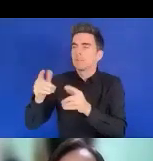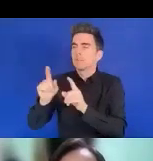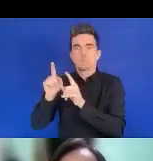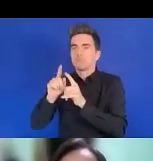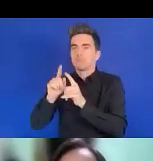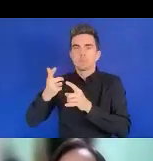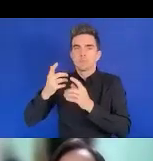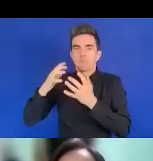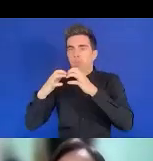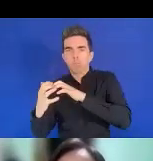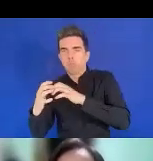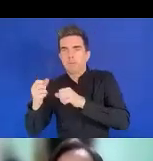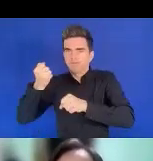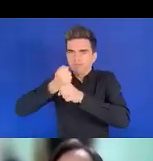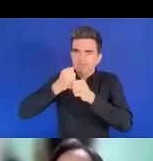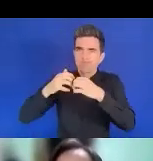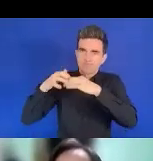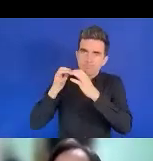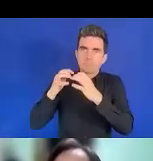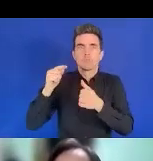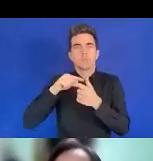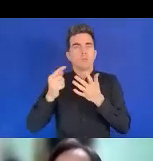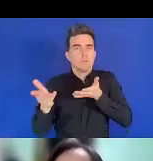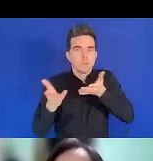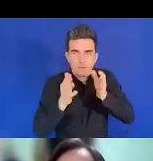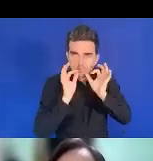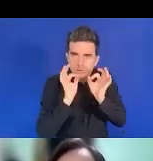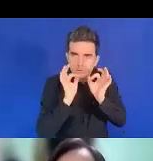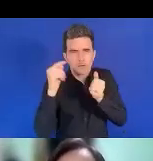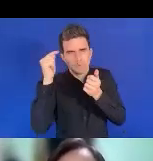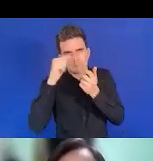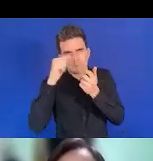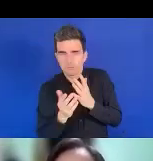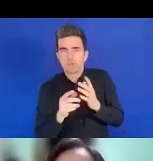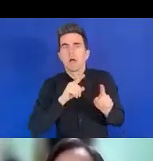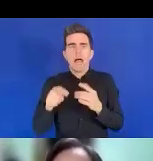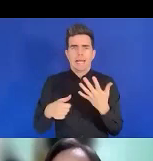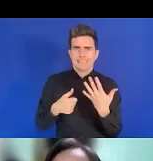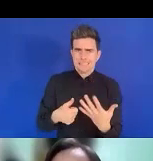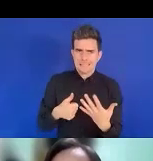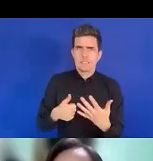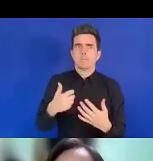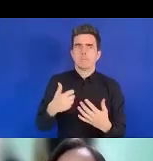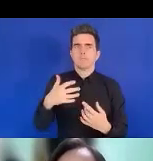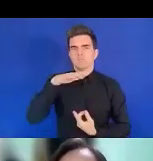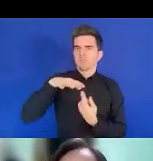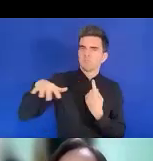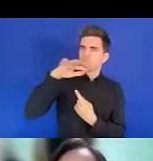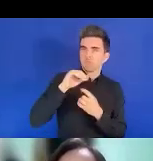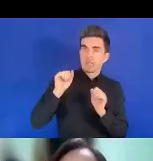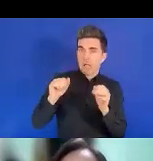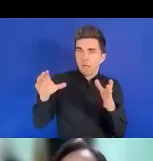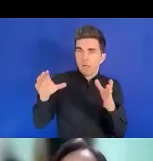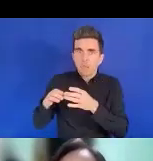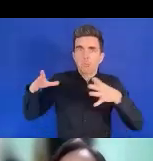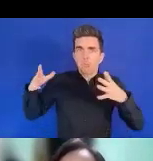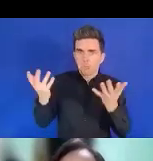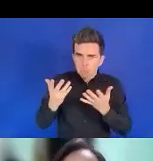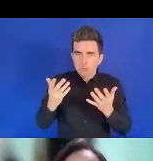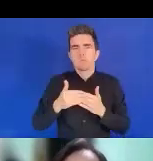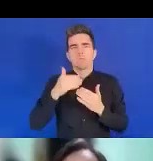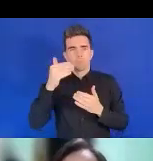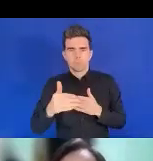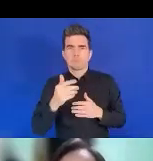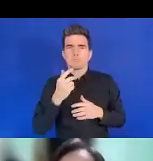d'après les catastrophes. Il y a des domaines clés des cas, premièrement, il y a un nombre